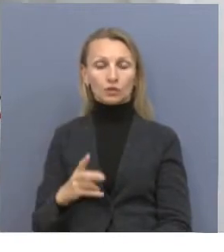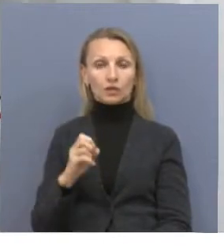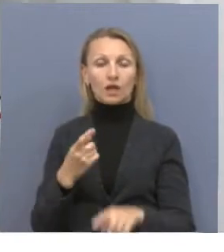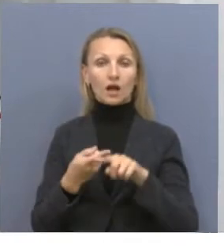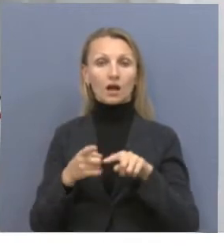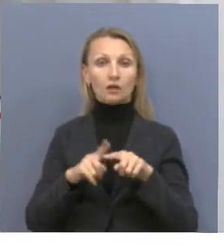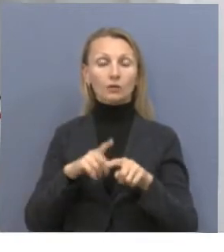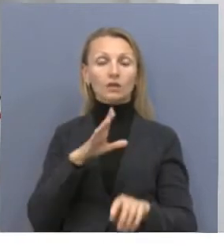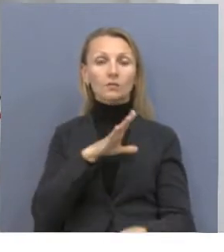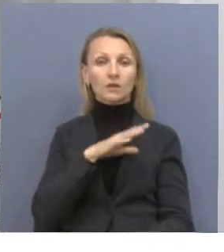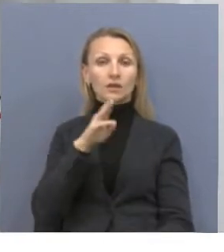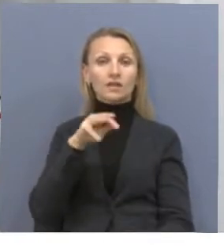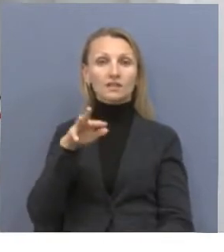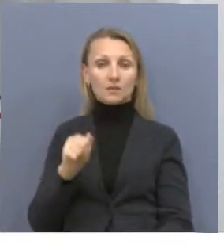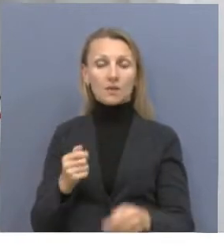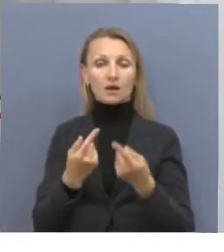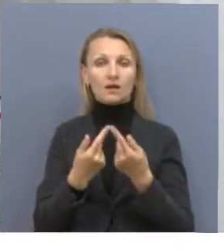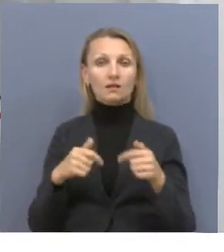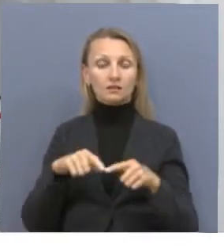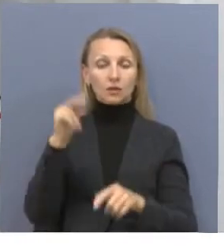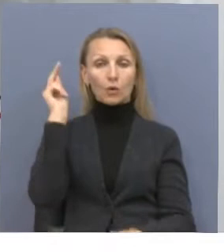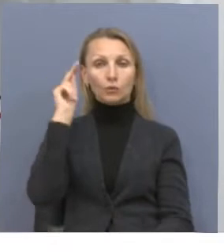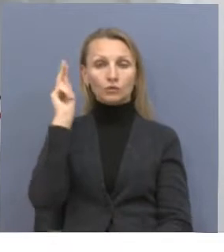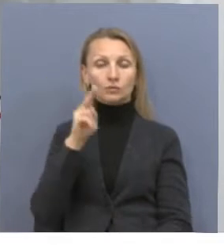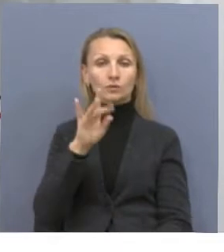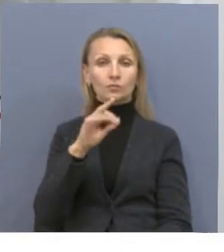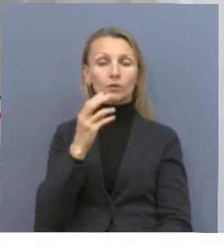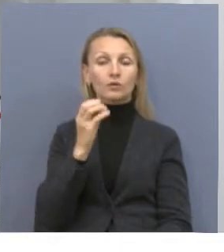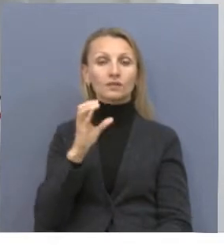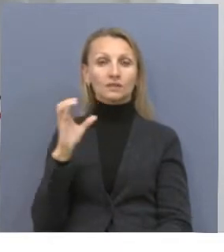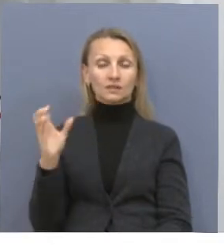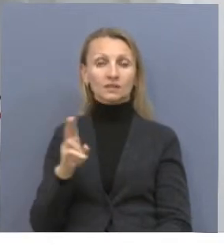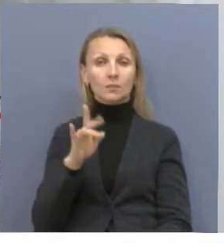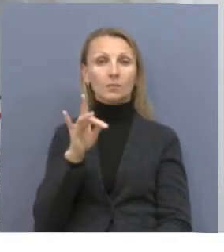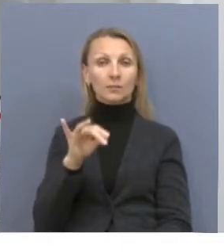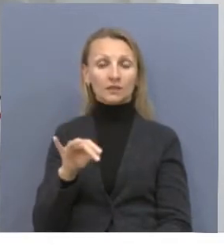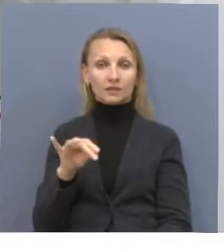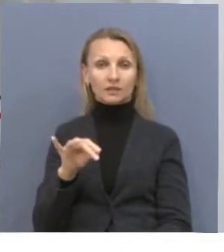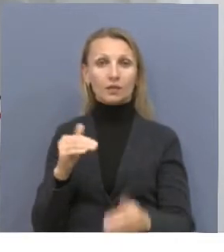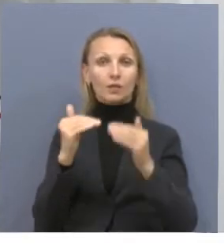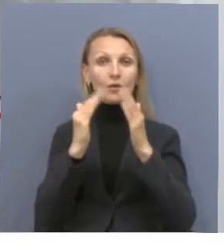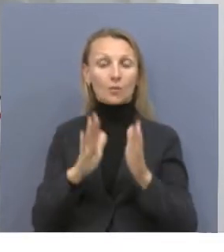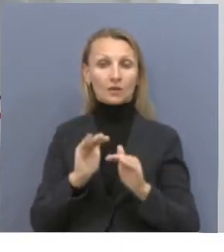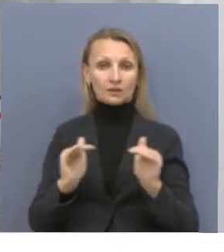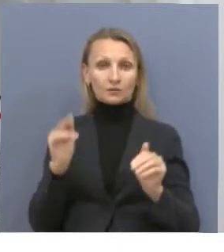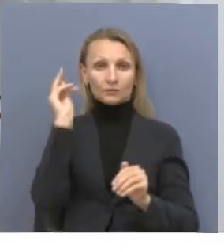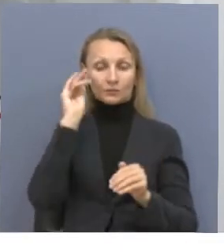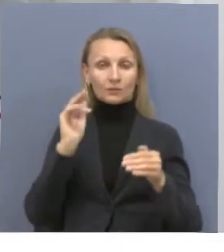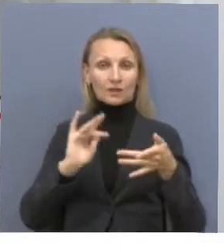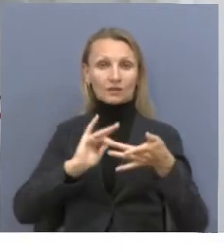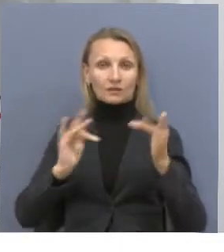рассматривались темы организации учебного процесса при дистанционном формате обучения, а также